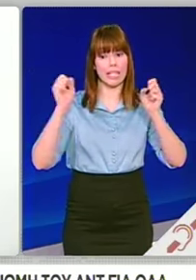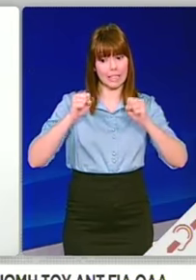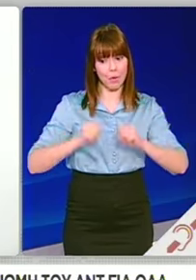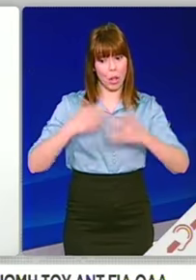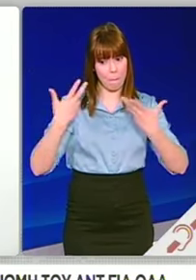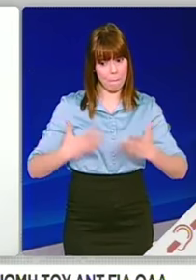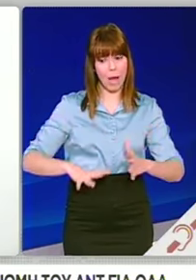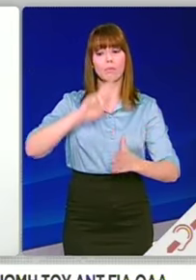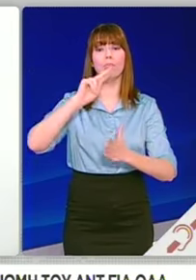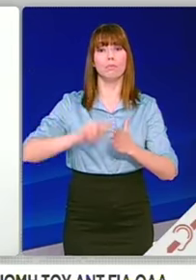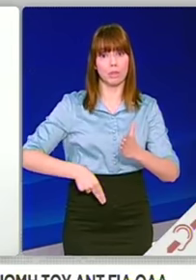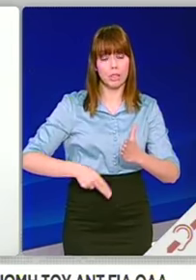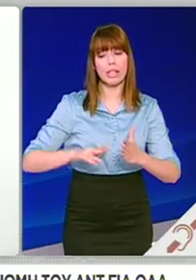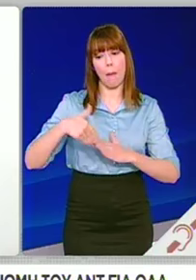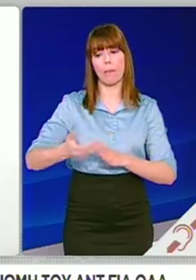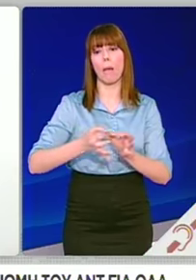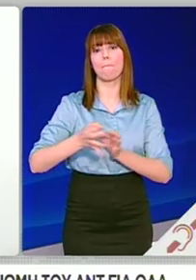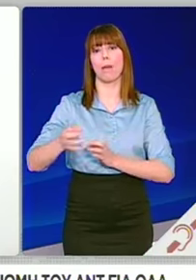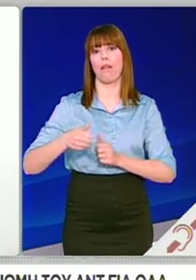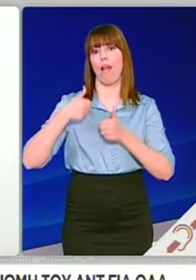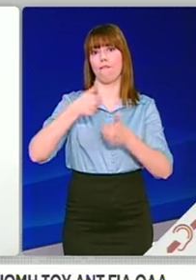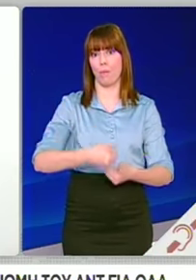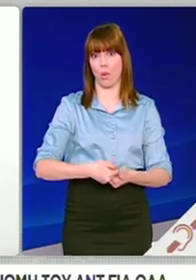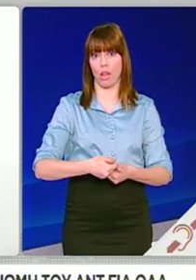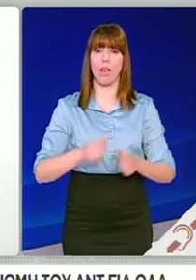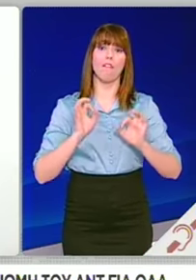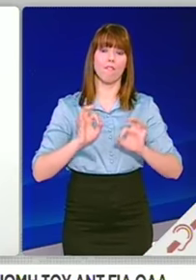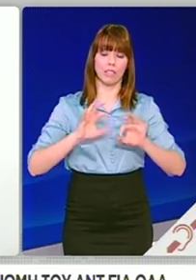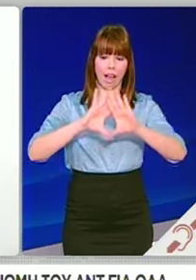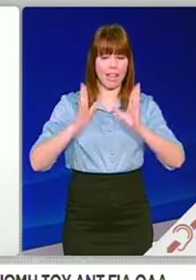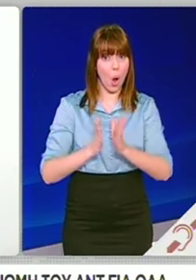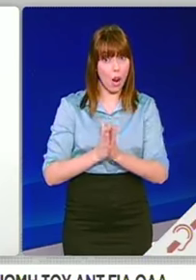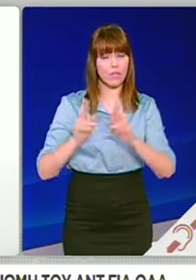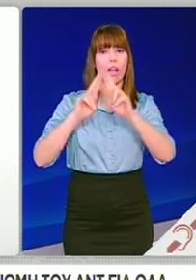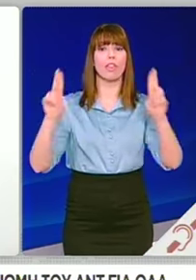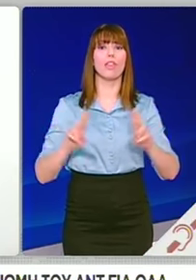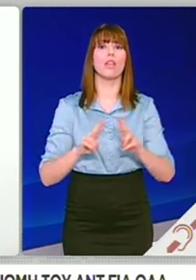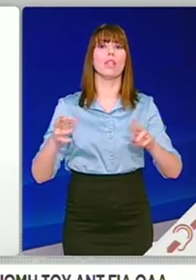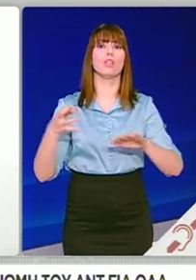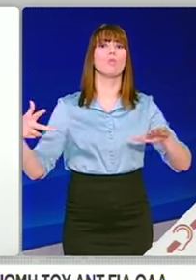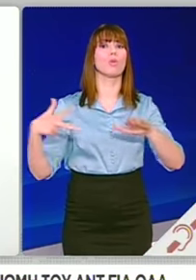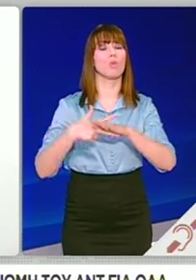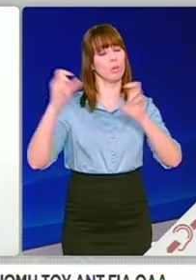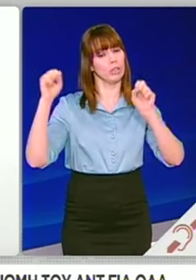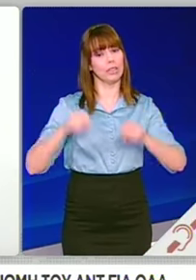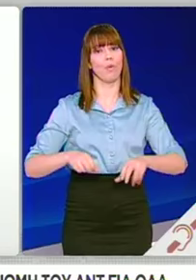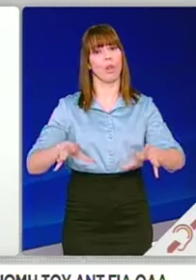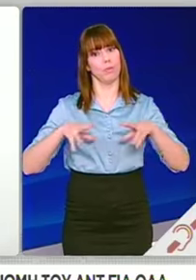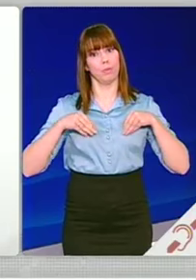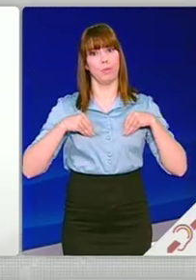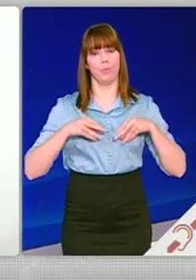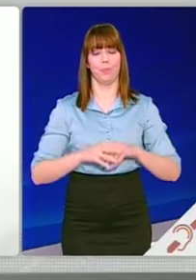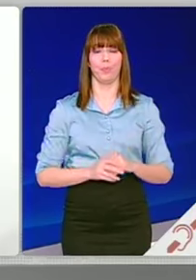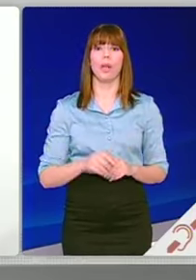Ο επικεφαλής του Eurogroup έκανε γνωστό πως σε όλα αυτά υπάρχει η σύμφωνη γνώμη του Διεθνούς Νομισματικού Ταμείου. Σε ό,τι αφορά στα